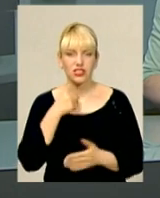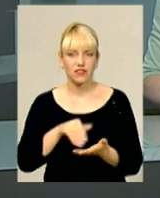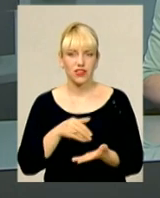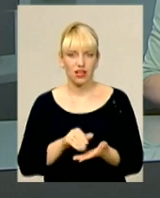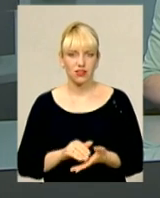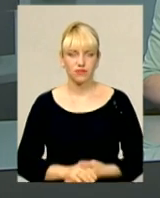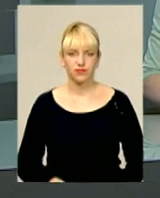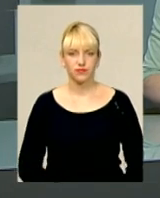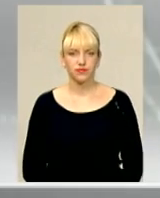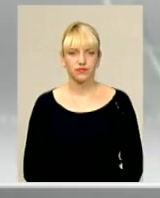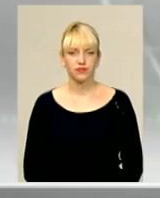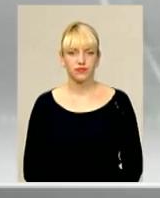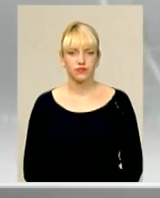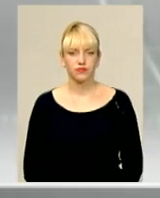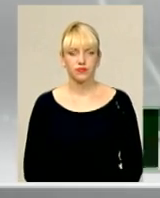чумою.